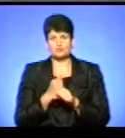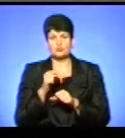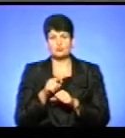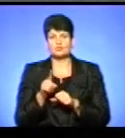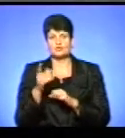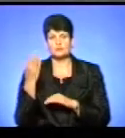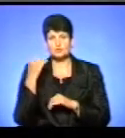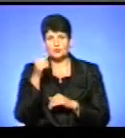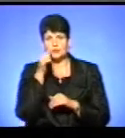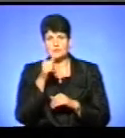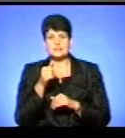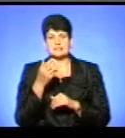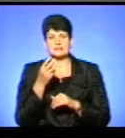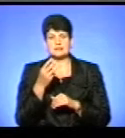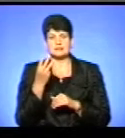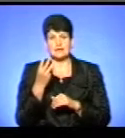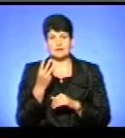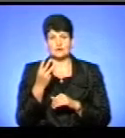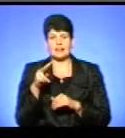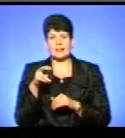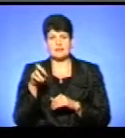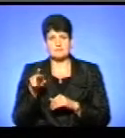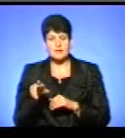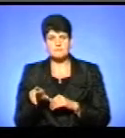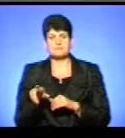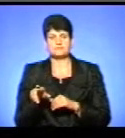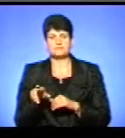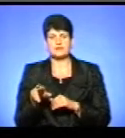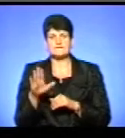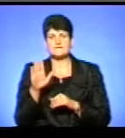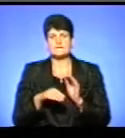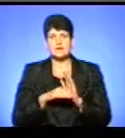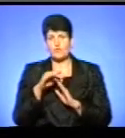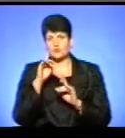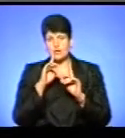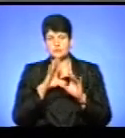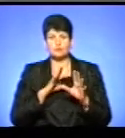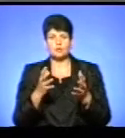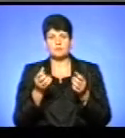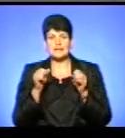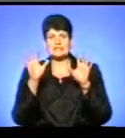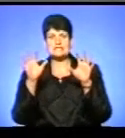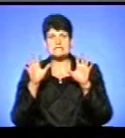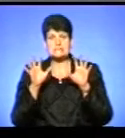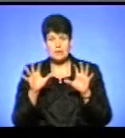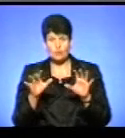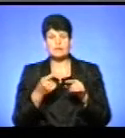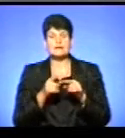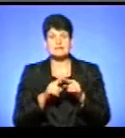минулому місті 3 липня Верховною Радою було прийнято закон, і він